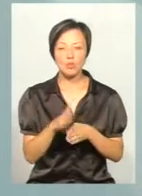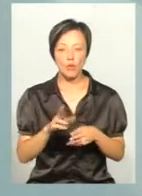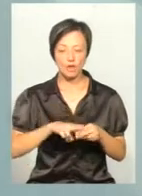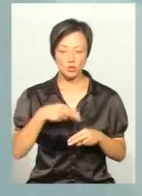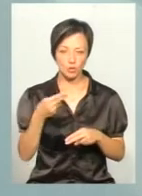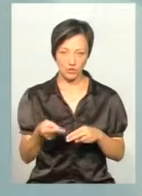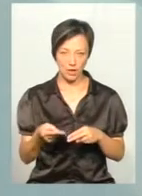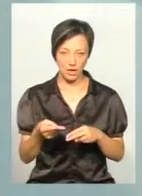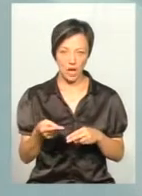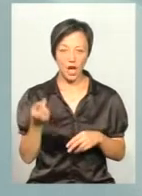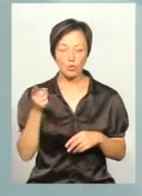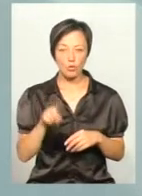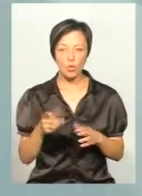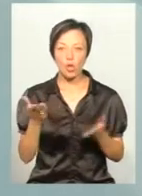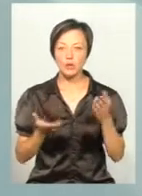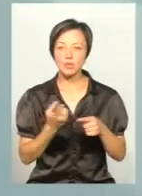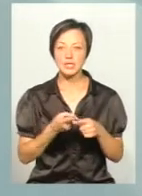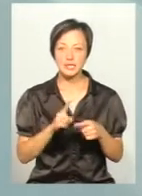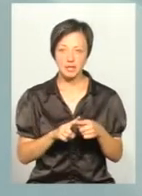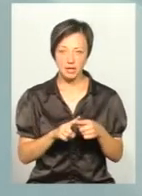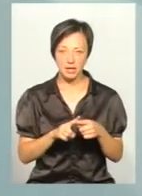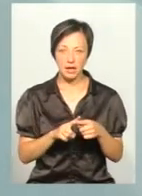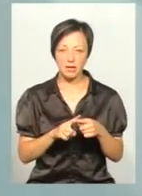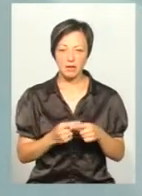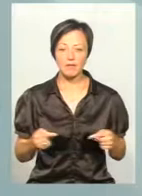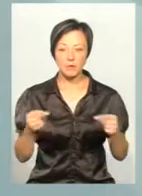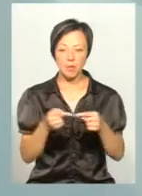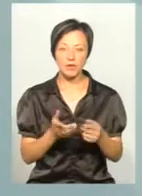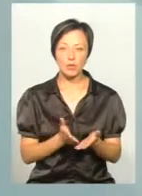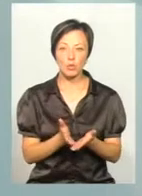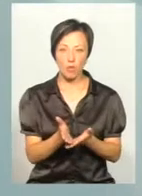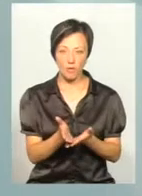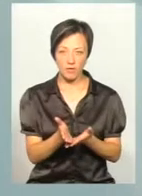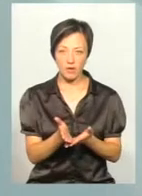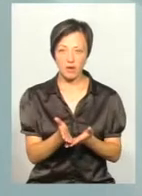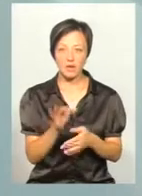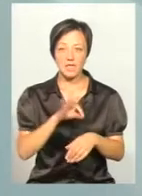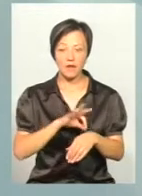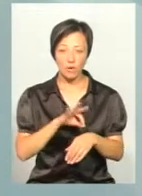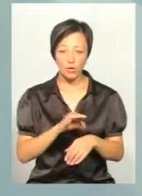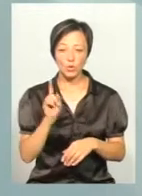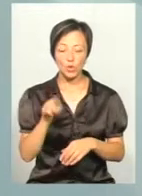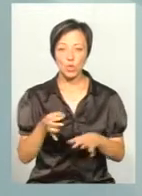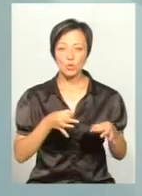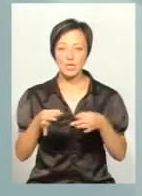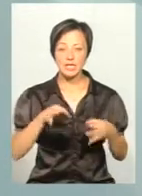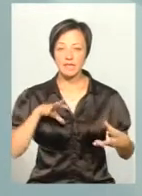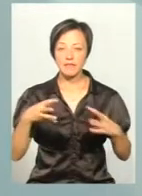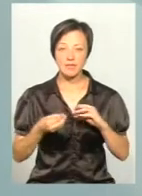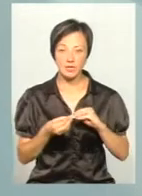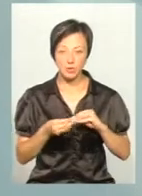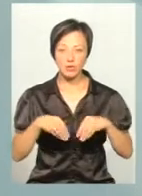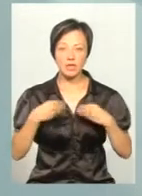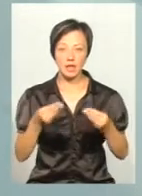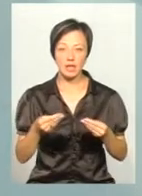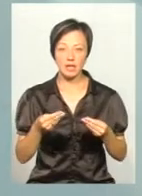відшкодування. Тому, якщо це відповідного профілю хворювання, то консультаційний висновок дає